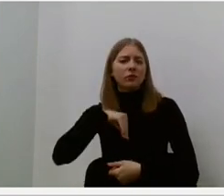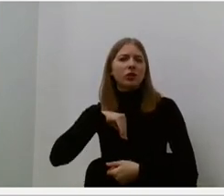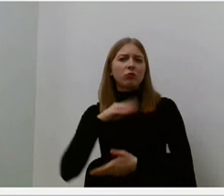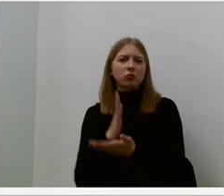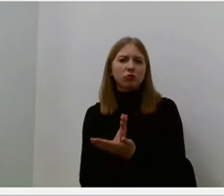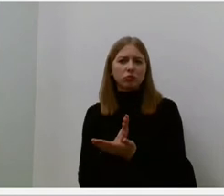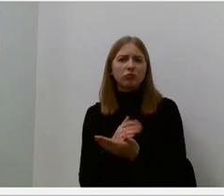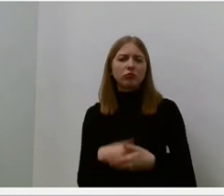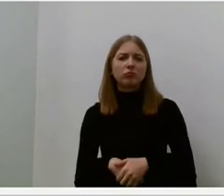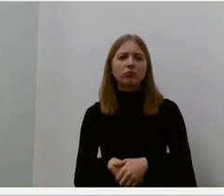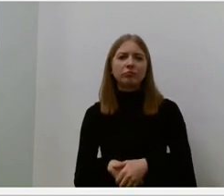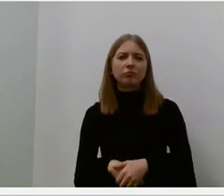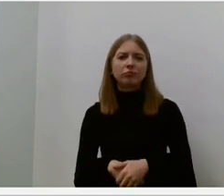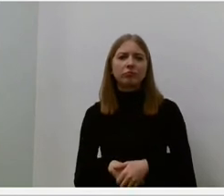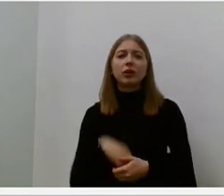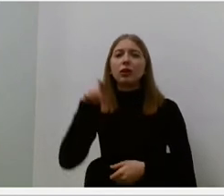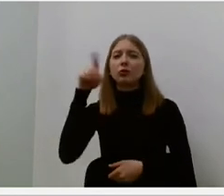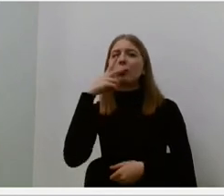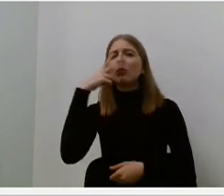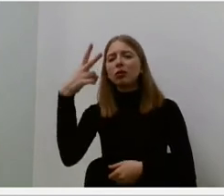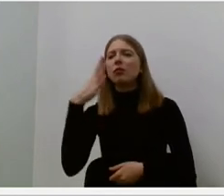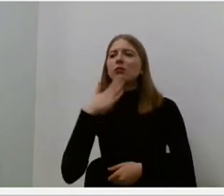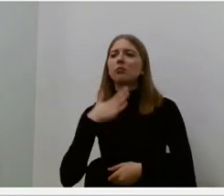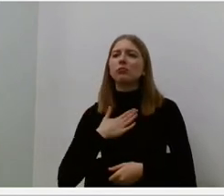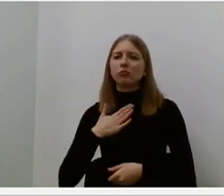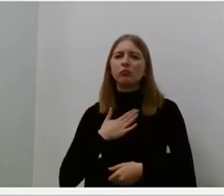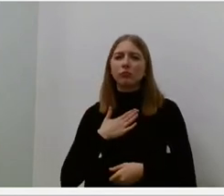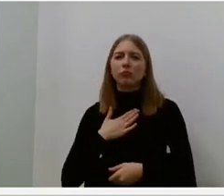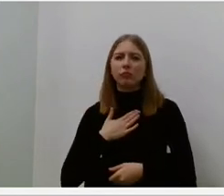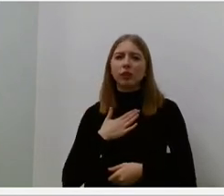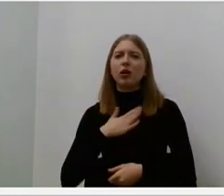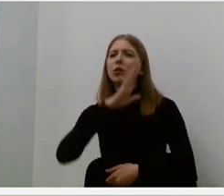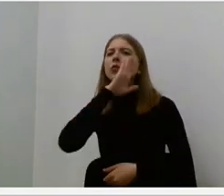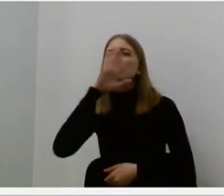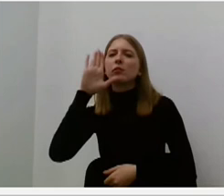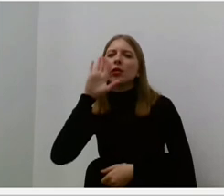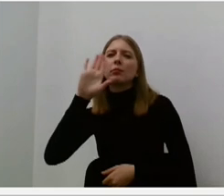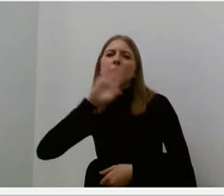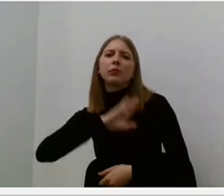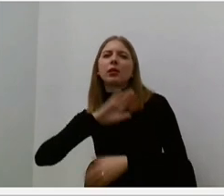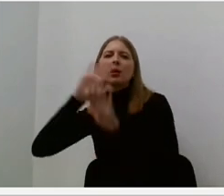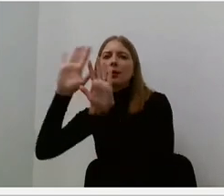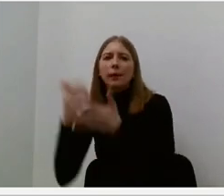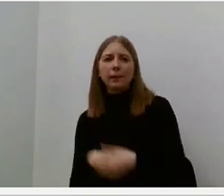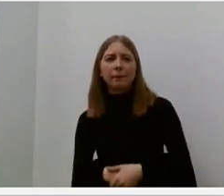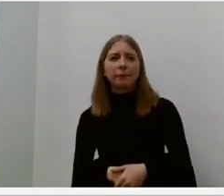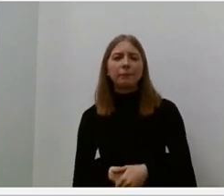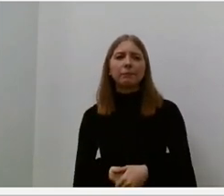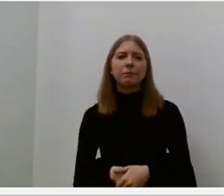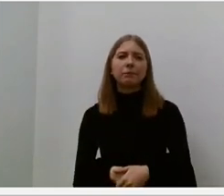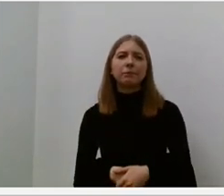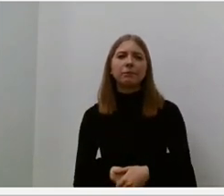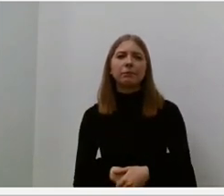nebuvimas. Tu liūdijai ir mano fizinį atsisveikinimą su mamytė. Tavo